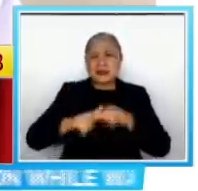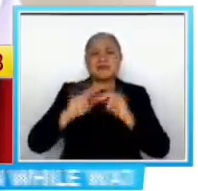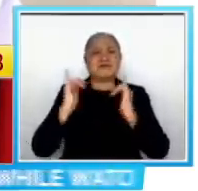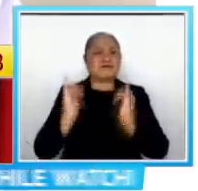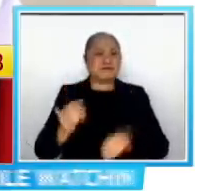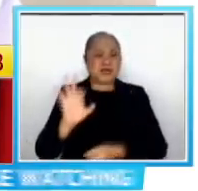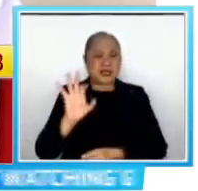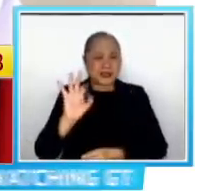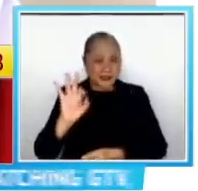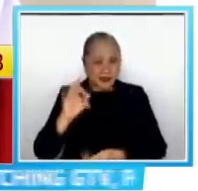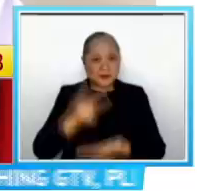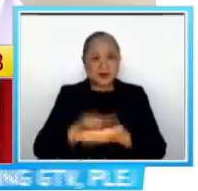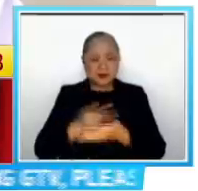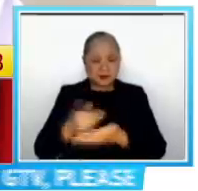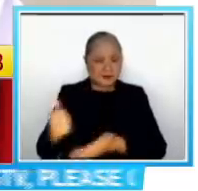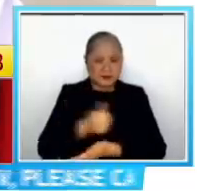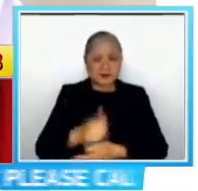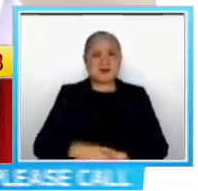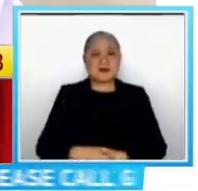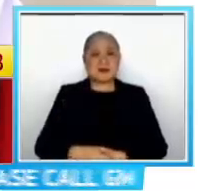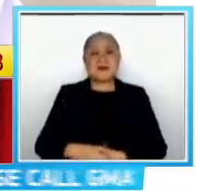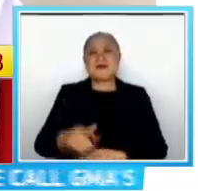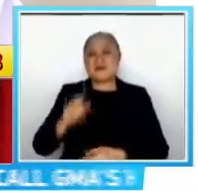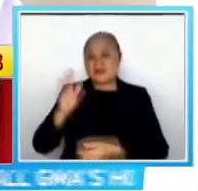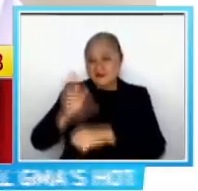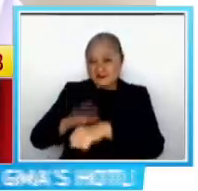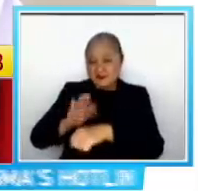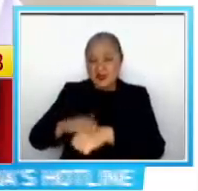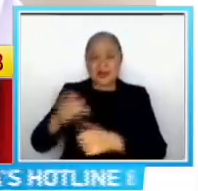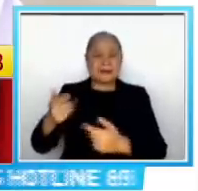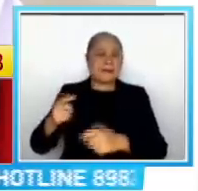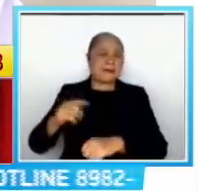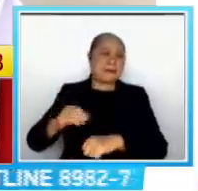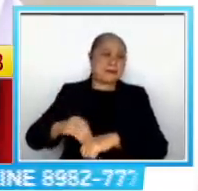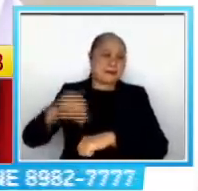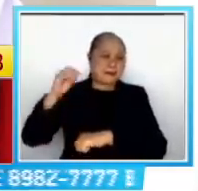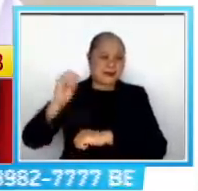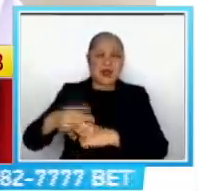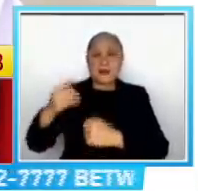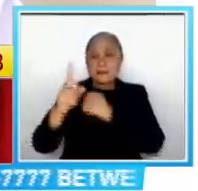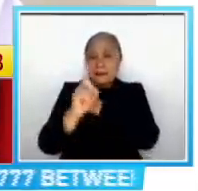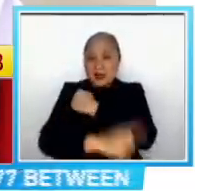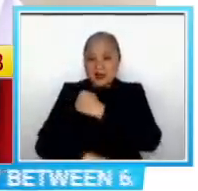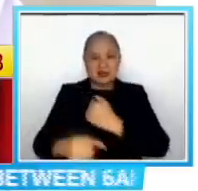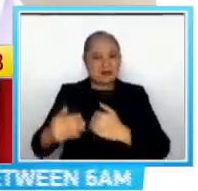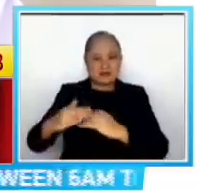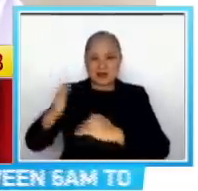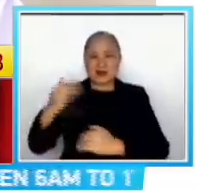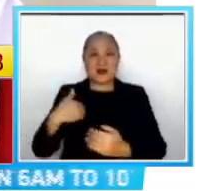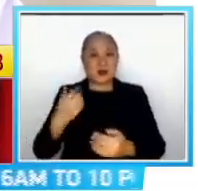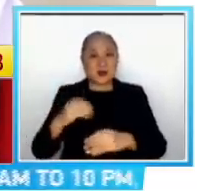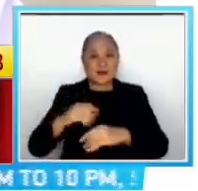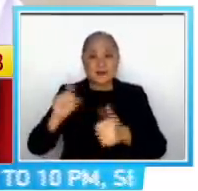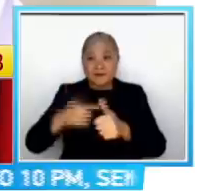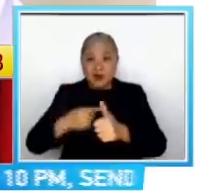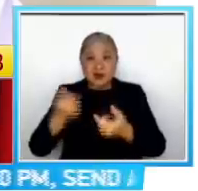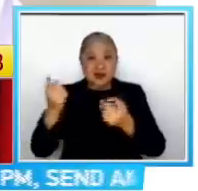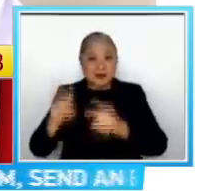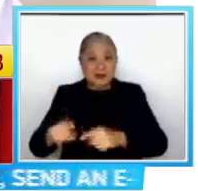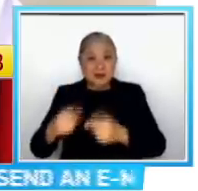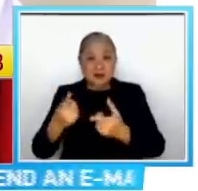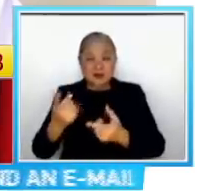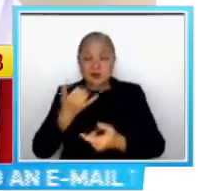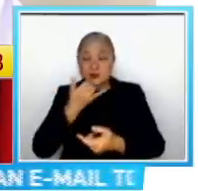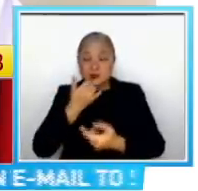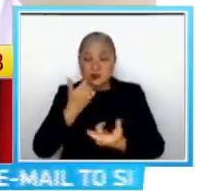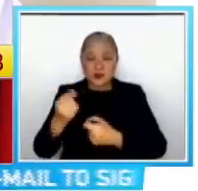lang po, malaki po ang penalty nito Yung overcharging po, ang first offense pa lang po nito ay 5,000 Ang aabot tayo ng third